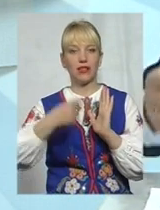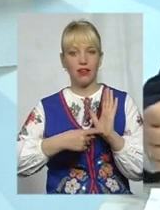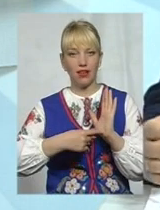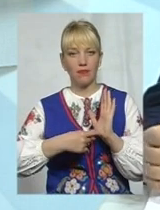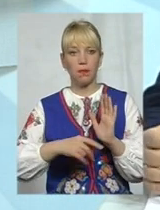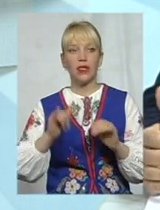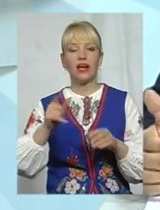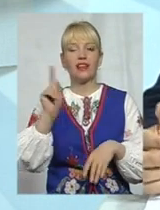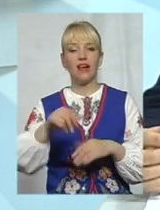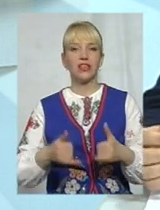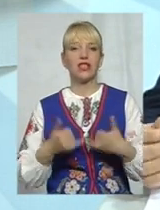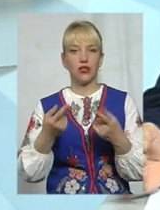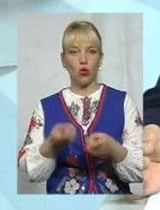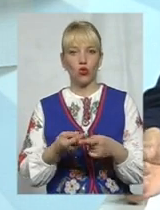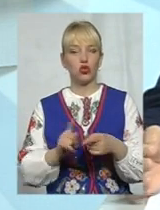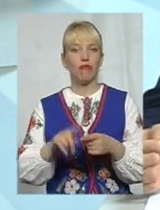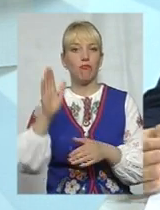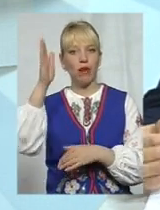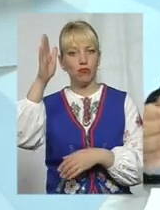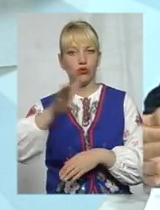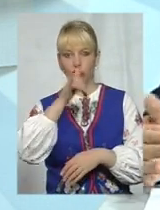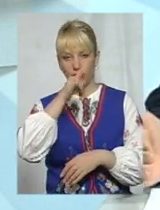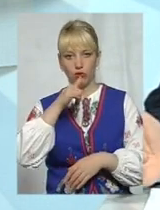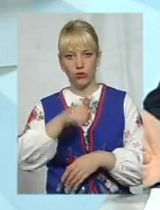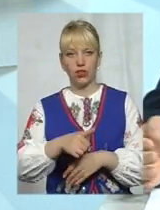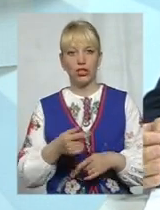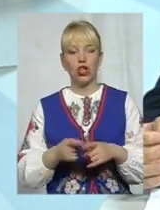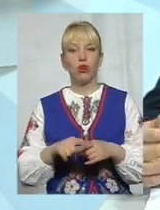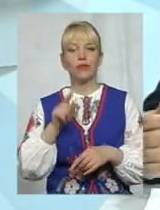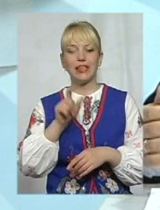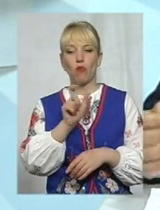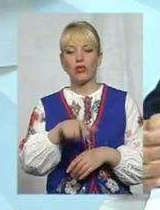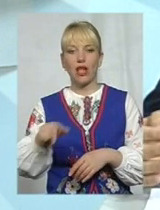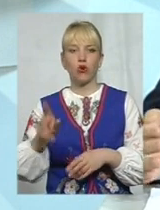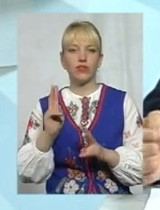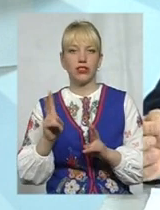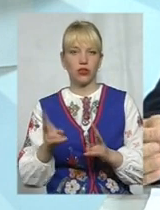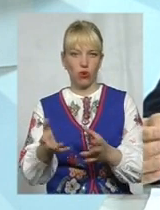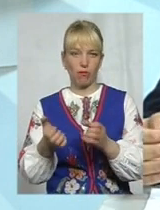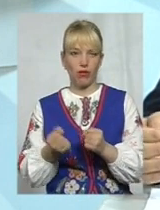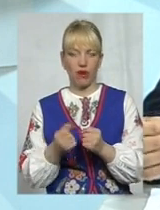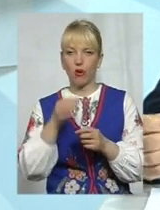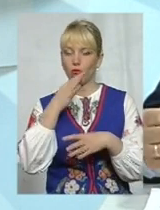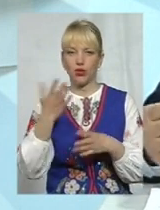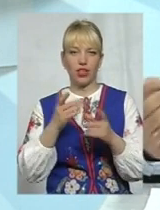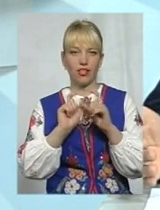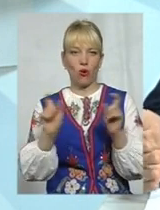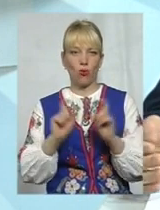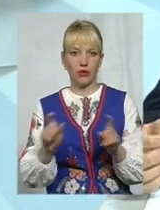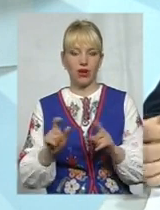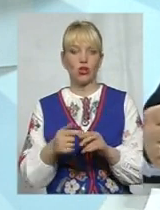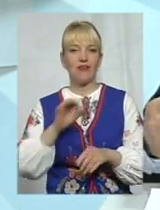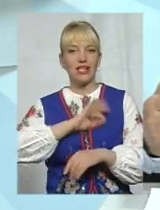Тобто, навіть для того, щоб в майбутньому не допустити, для того, щоб ті посадовці, які брали б будь-які об'єкти, наприклад, в